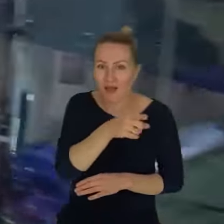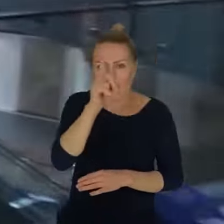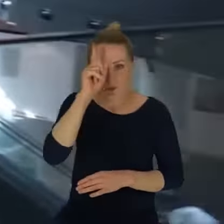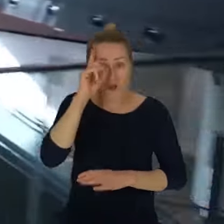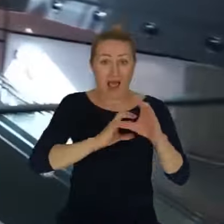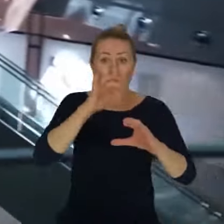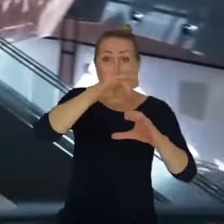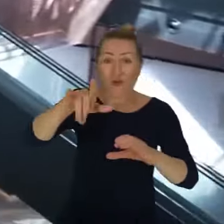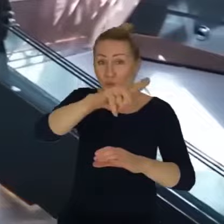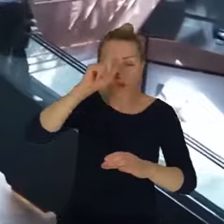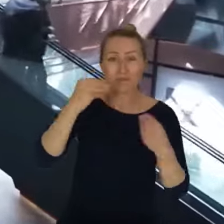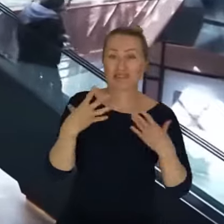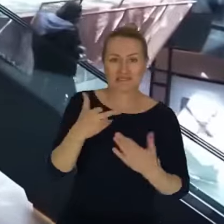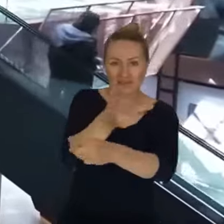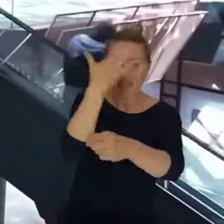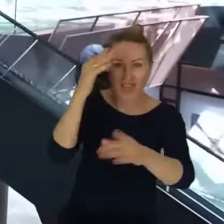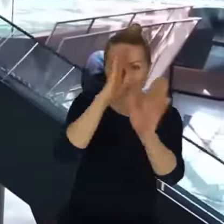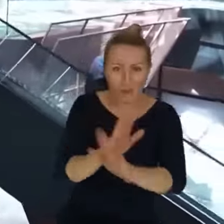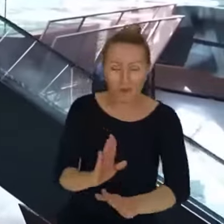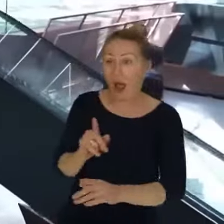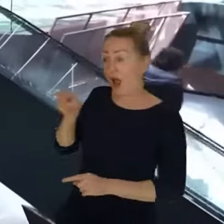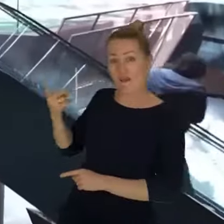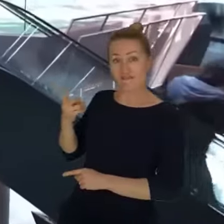Więc ja myślę, po prostu, i to jest kwestia,